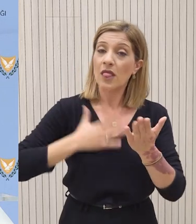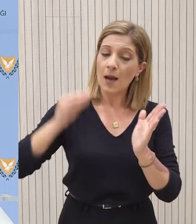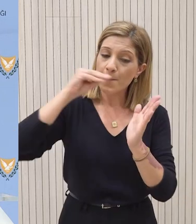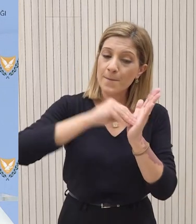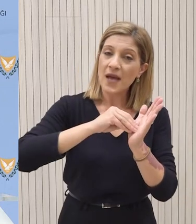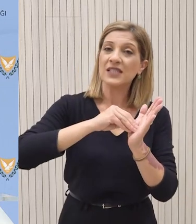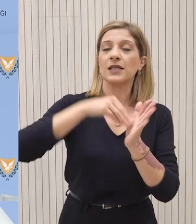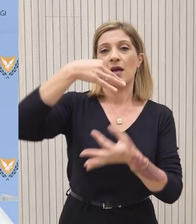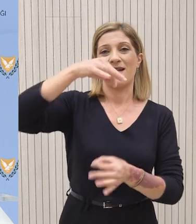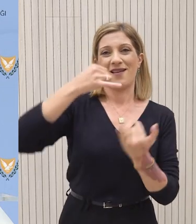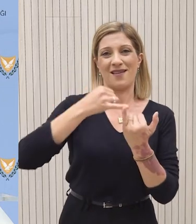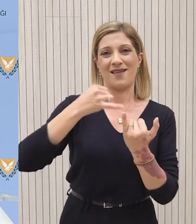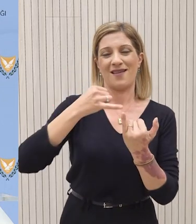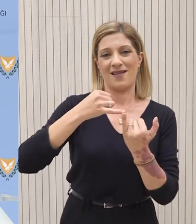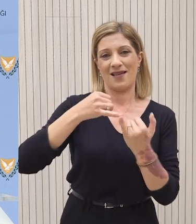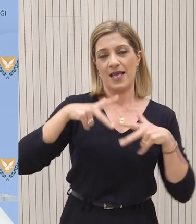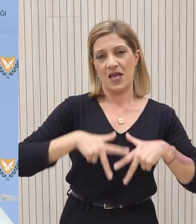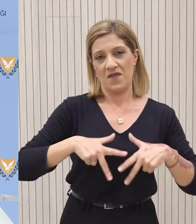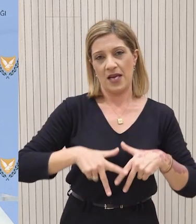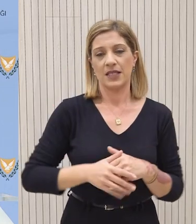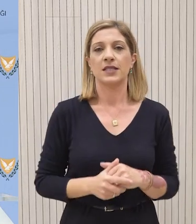στο γνωμοδοτικό.gov.cy.